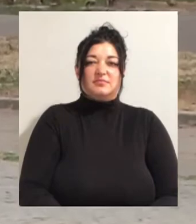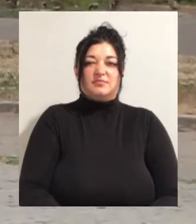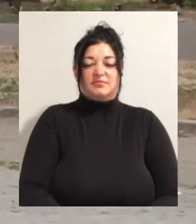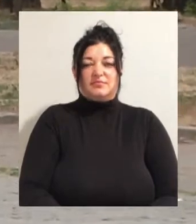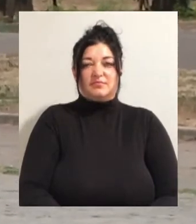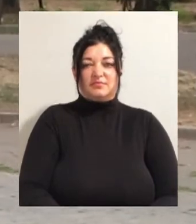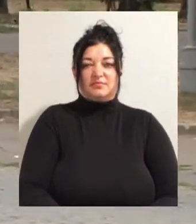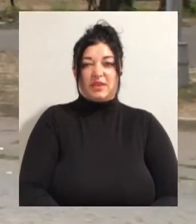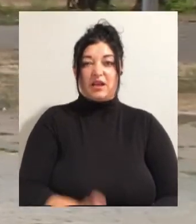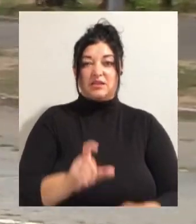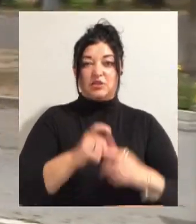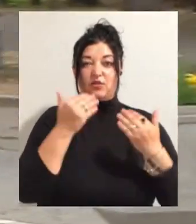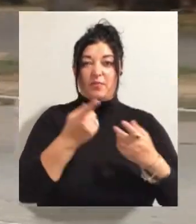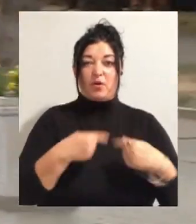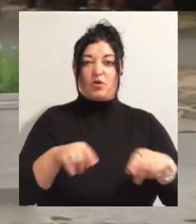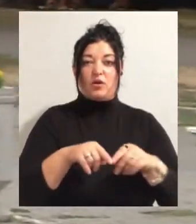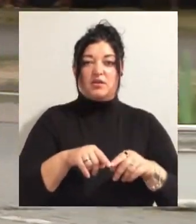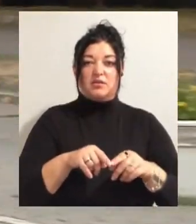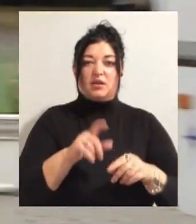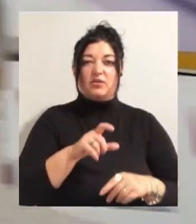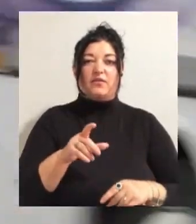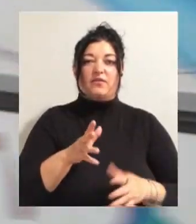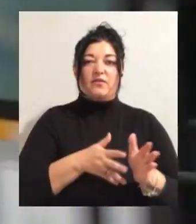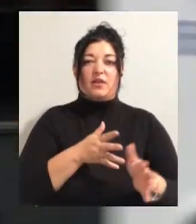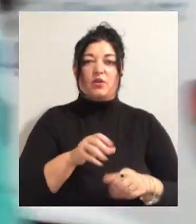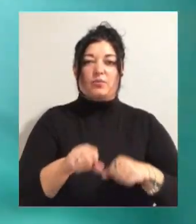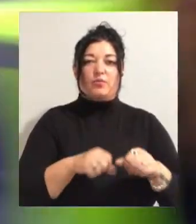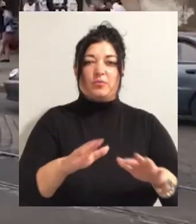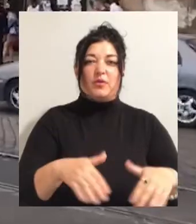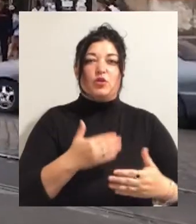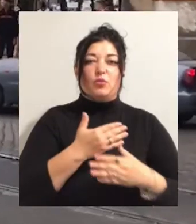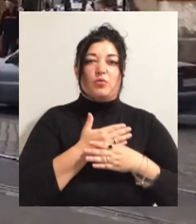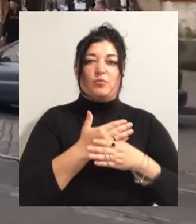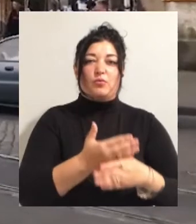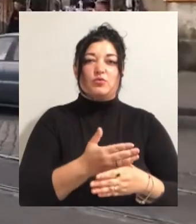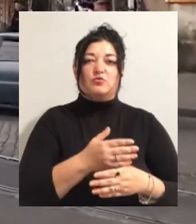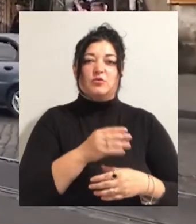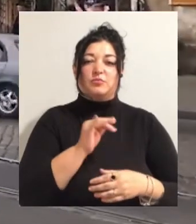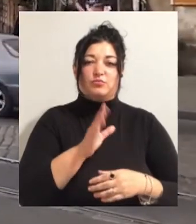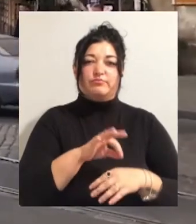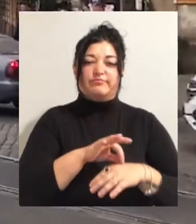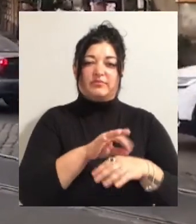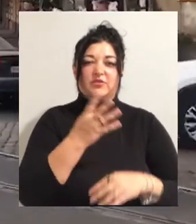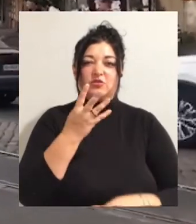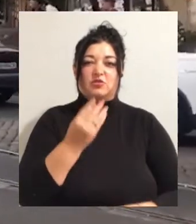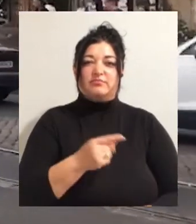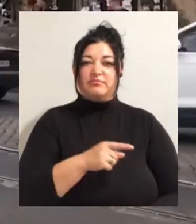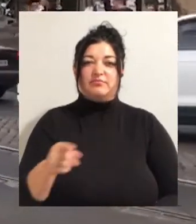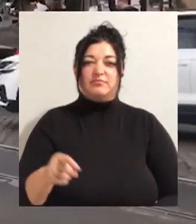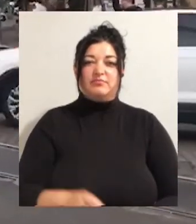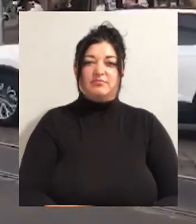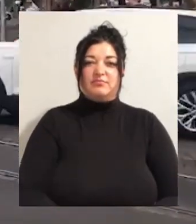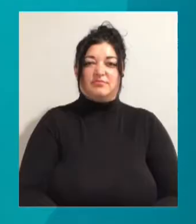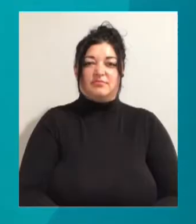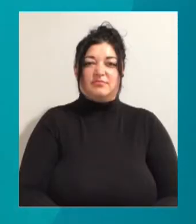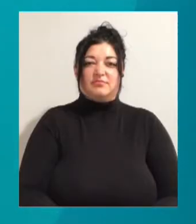За словами організаторів, велопробіг на тандемах «Бачу, можу, допоможу» триватиме 4 дні. Юлія Мальничук, Владислава Гарбар. Новини на Суспільному.